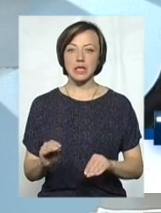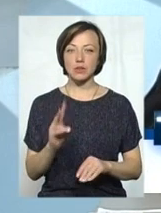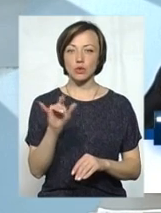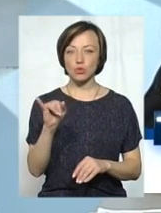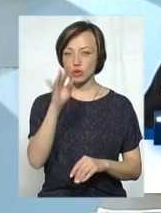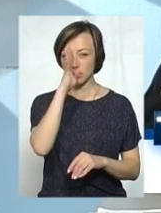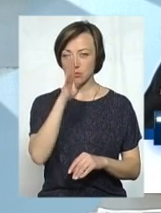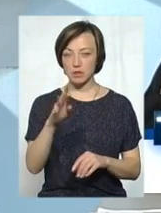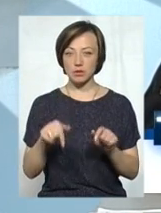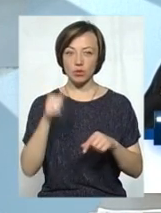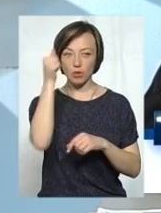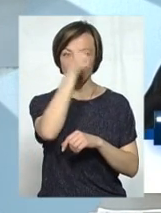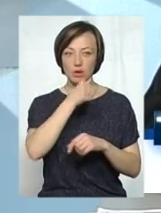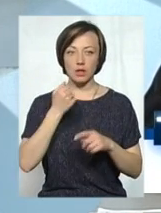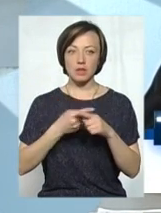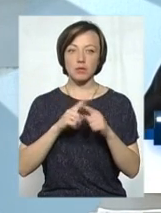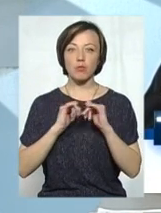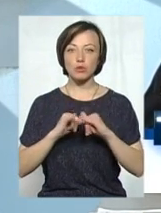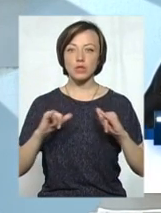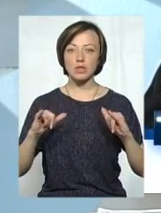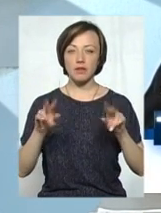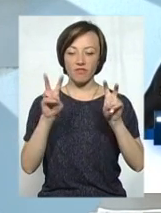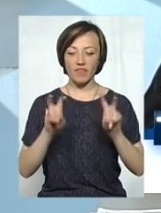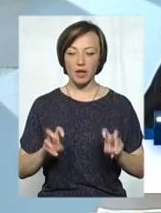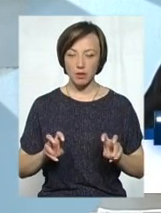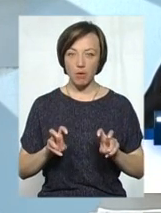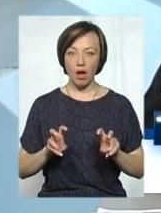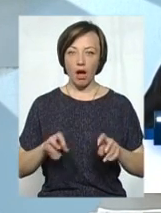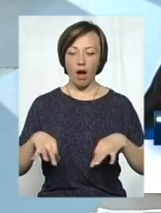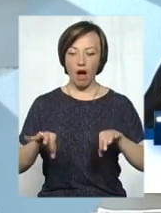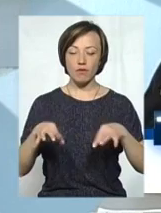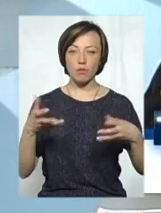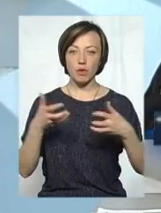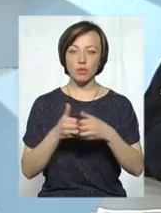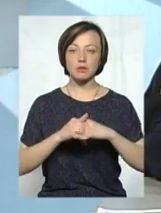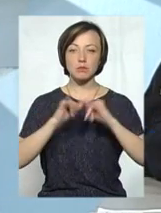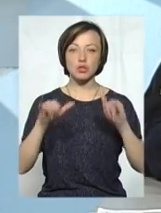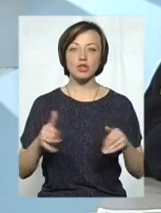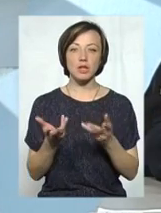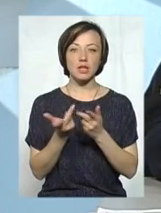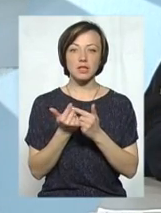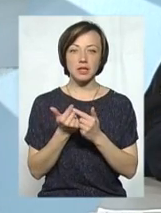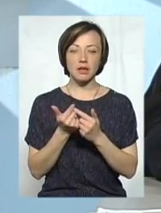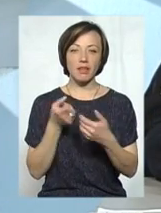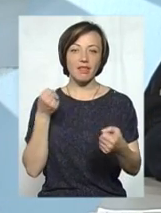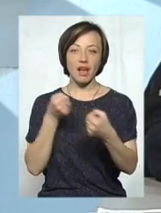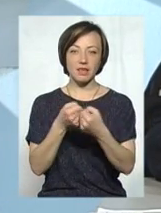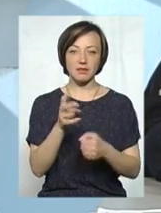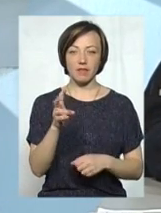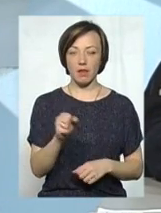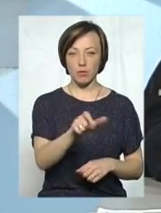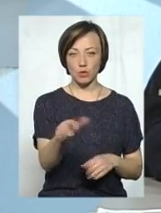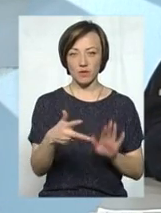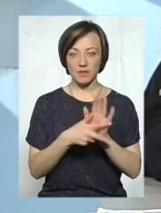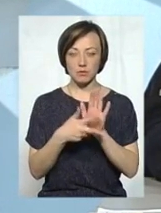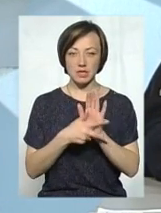поточного року, це поширеними видами автопригод з постраждалами, це збільшилась кількість наїздів на пішоходів. Це